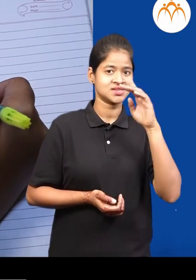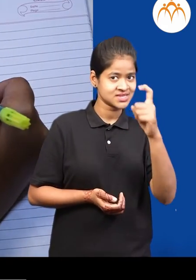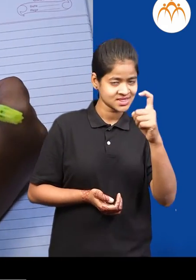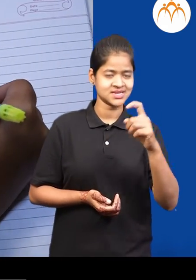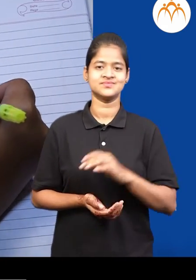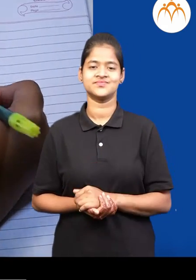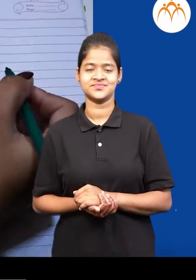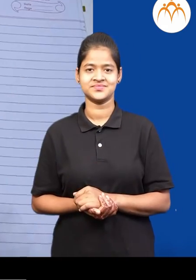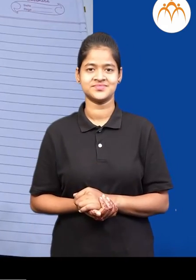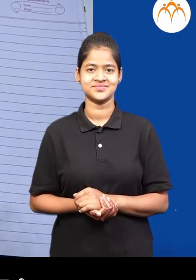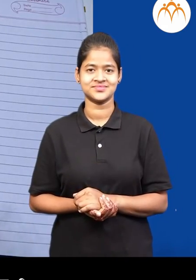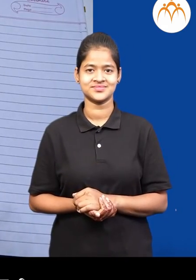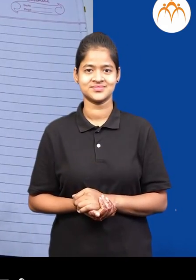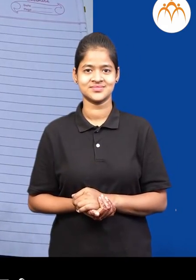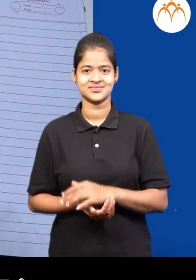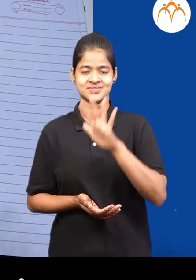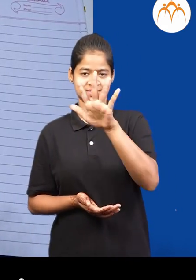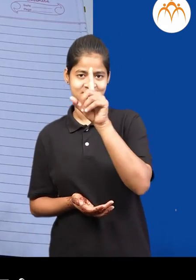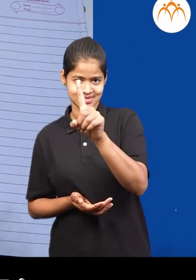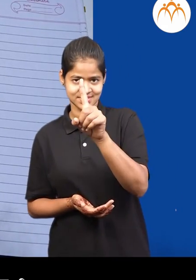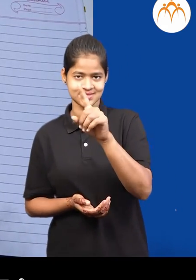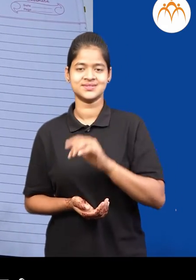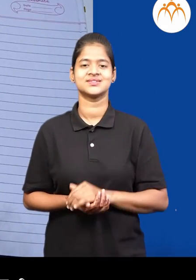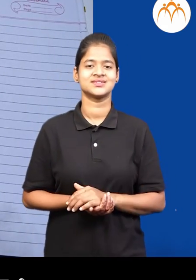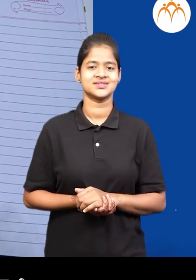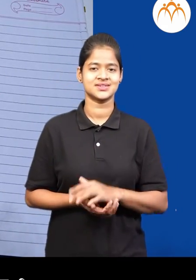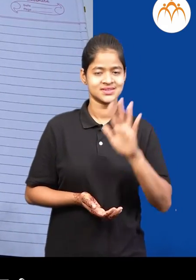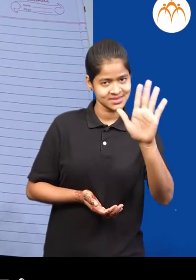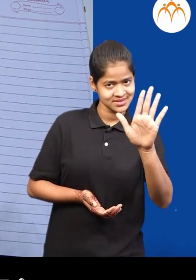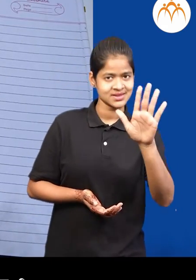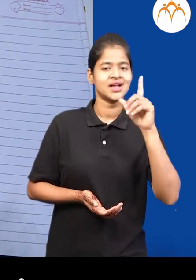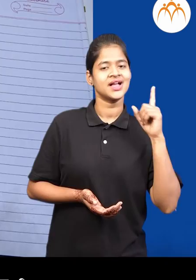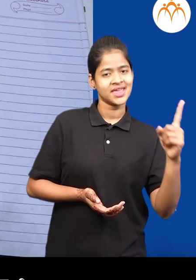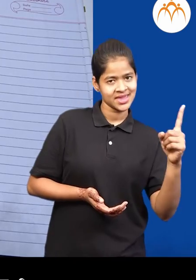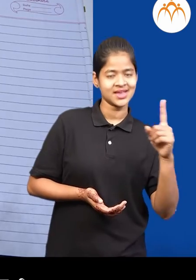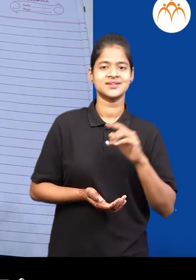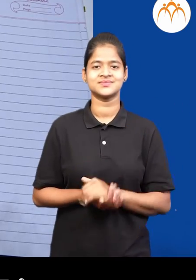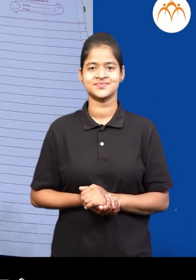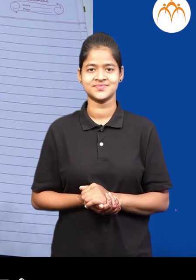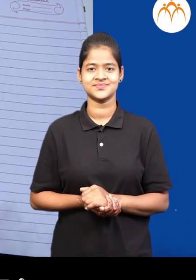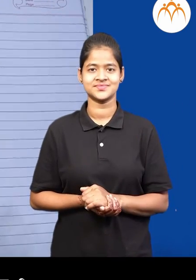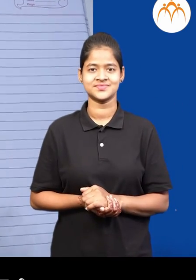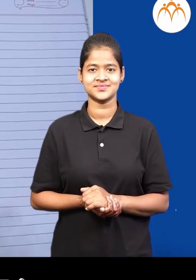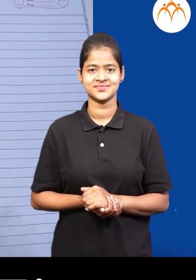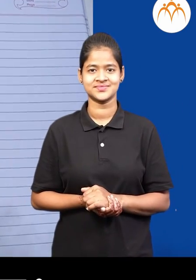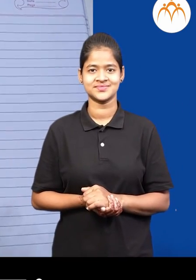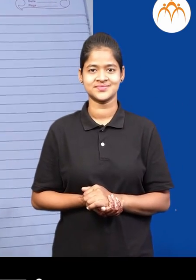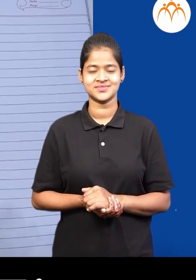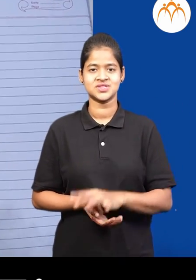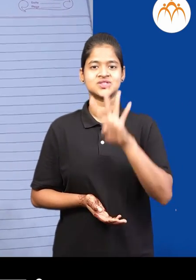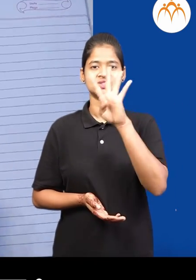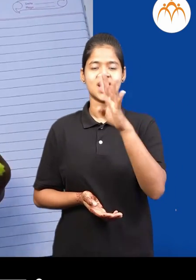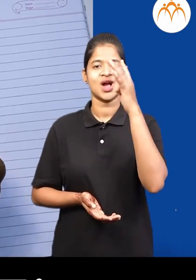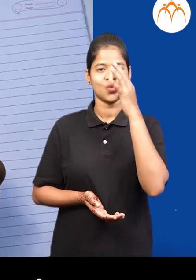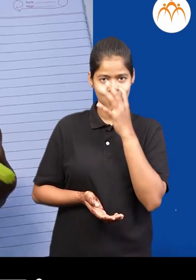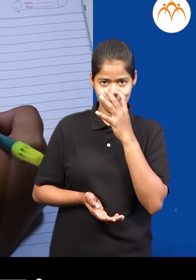एकक साथ, संख्या 51, दशक 5, एकक एक, संख्या 2